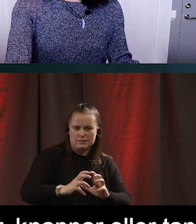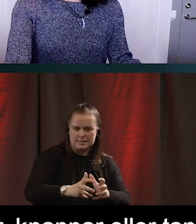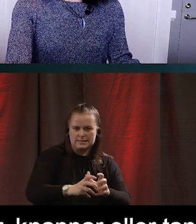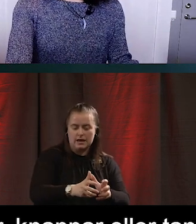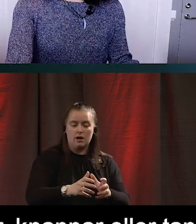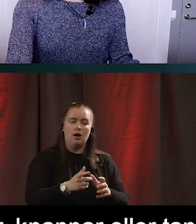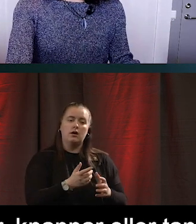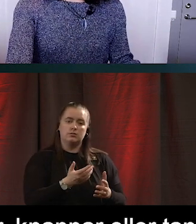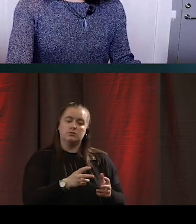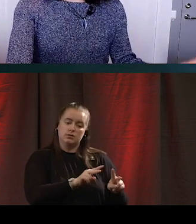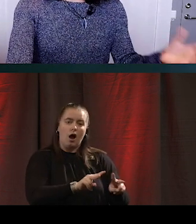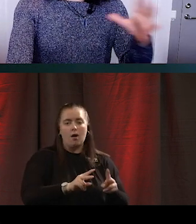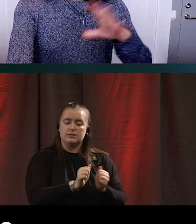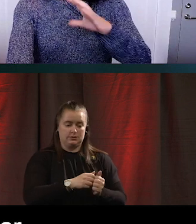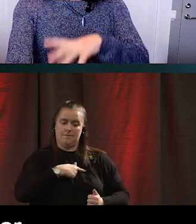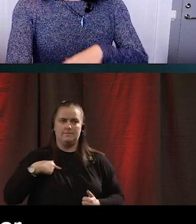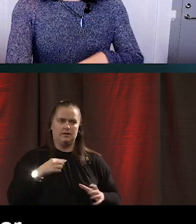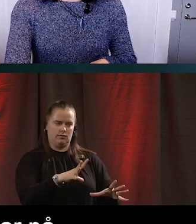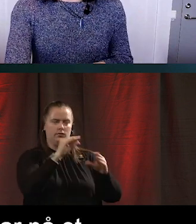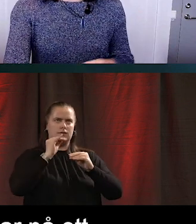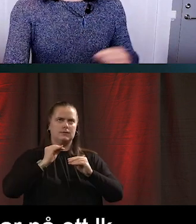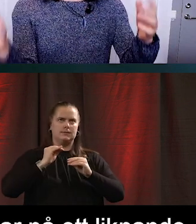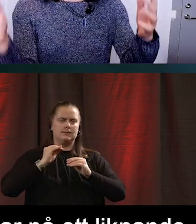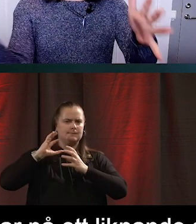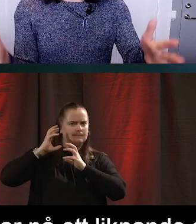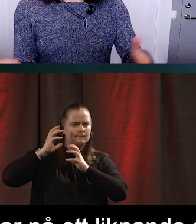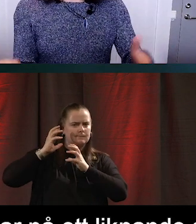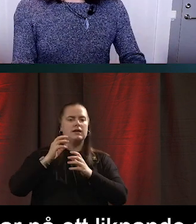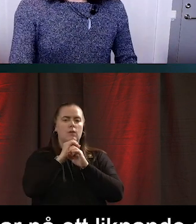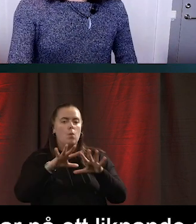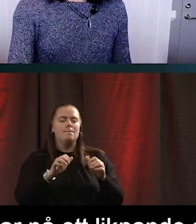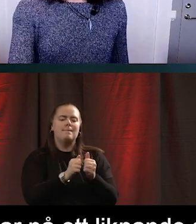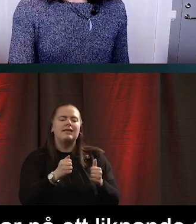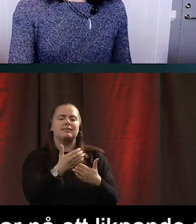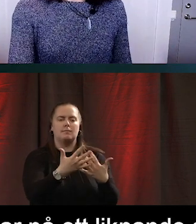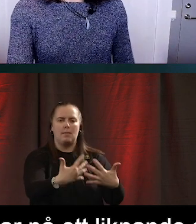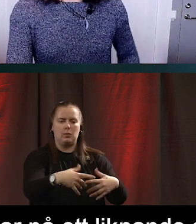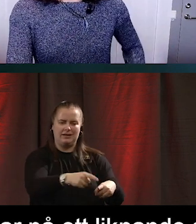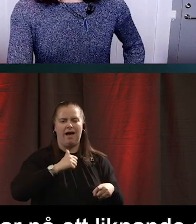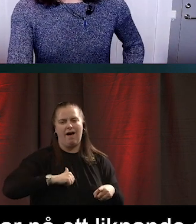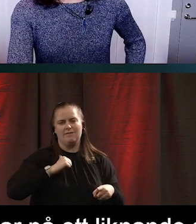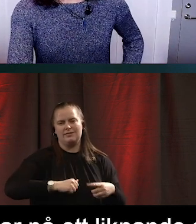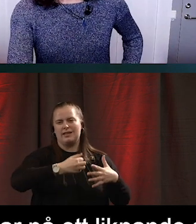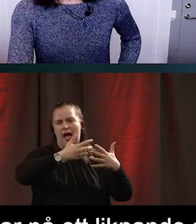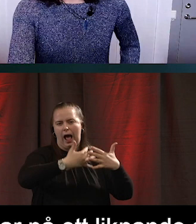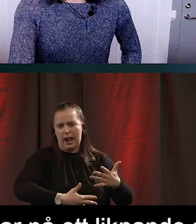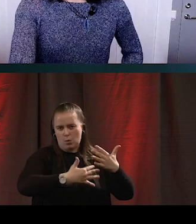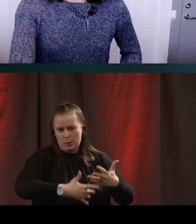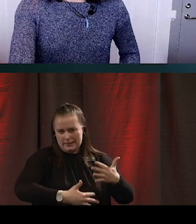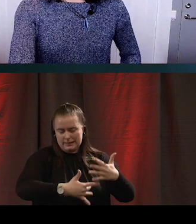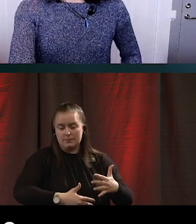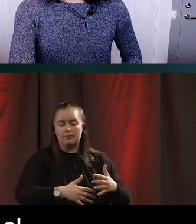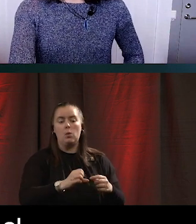liknande sätt som när vi behandlar information men realiserat i form av algoritmer. Och sen får vi tillbaka i bästa fall